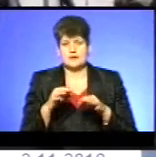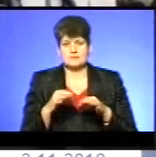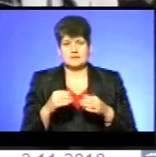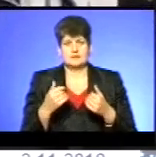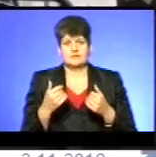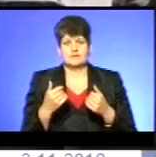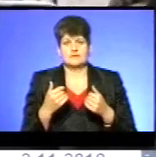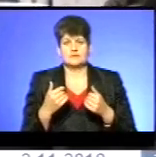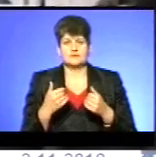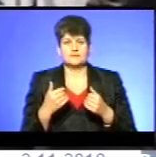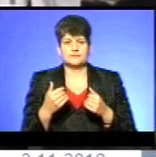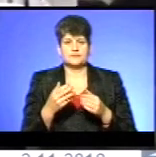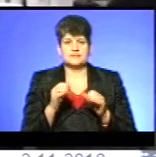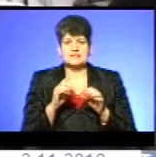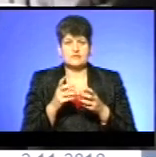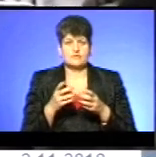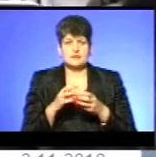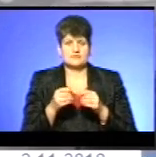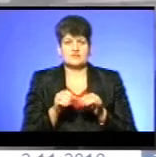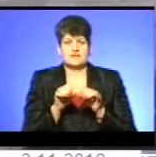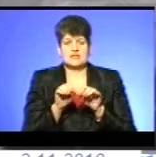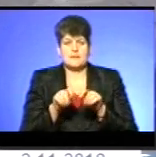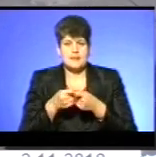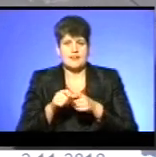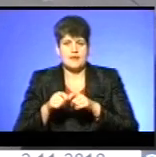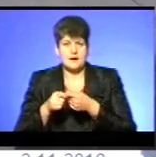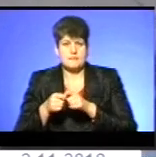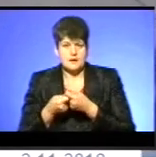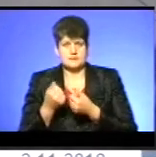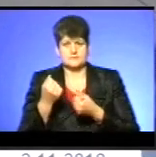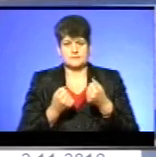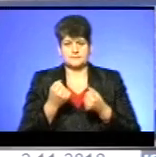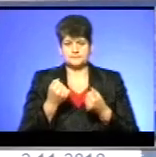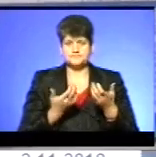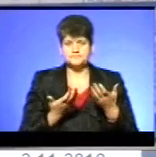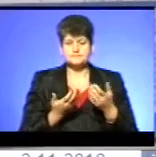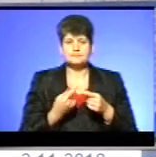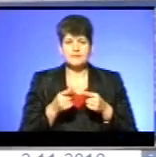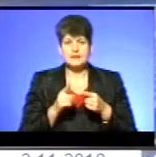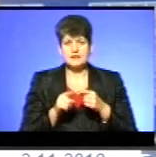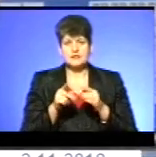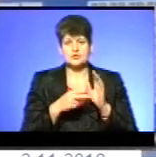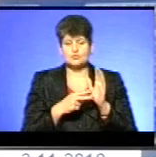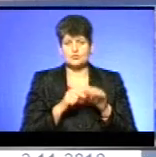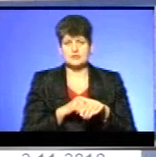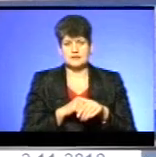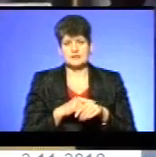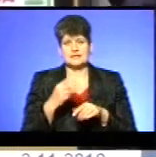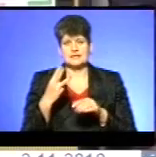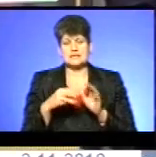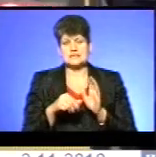кілька нормальних, які розвалюються. Ця маршрутка курсує з 7-ї години. Станом на 10-у годину 36